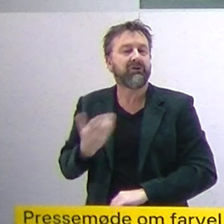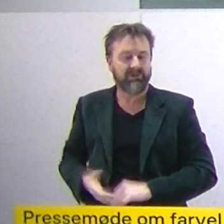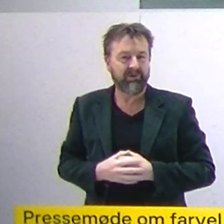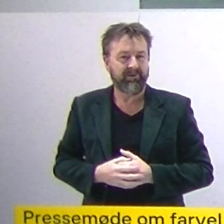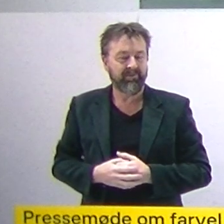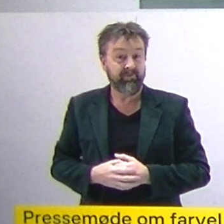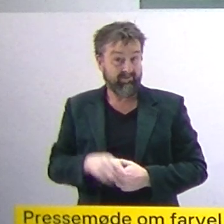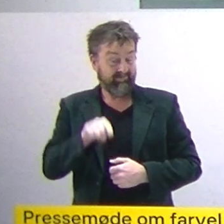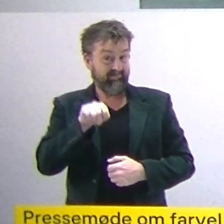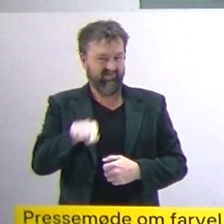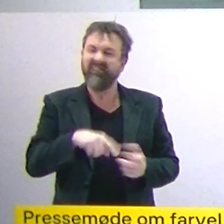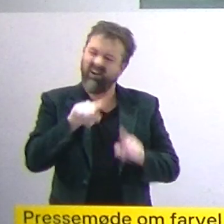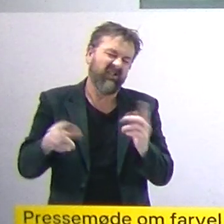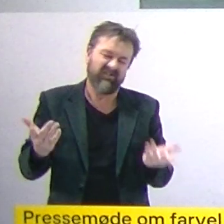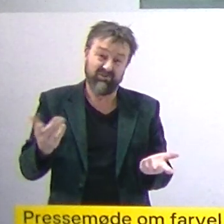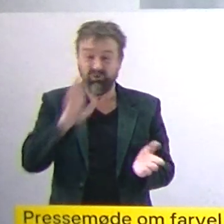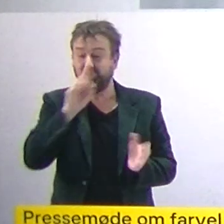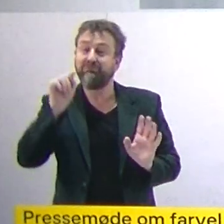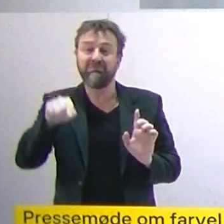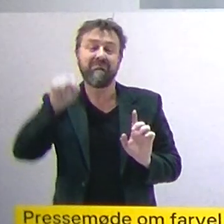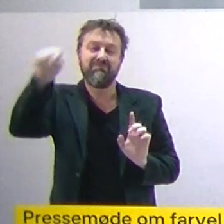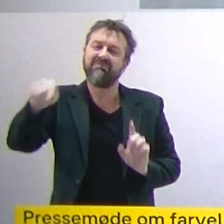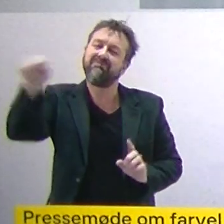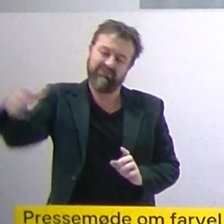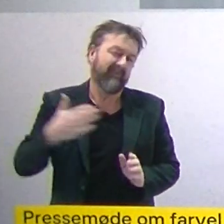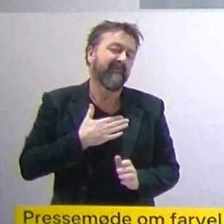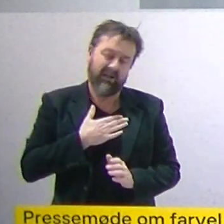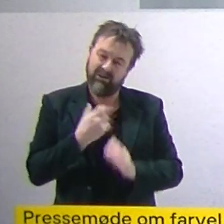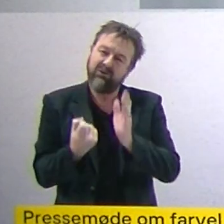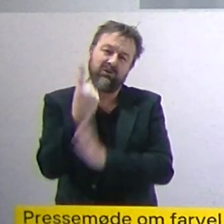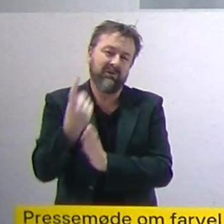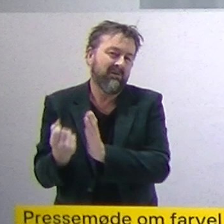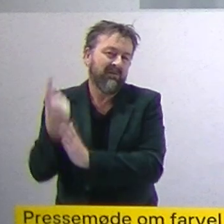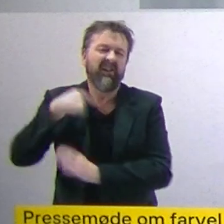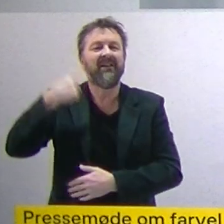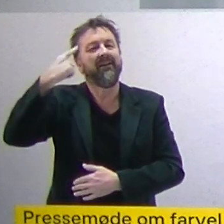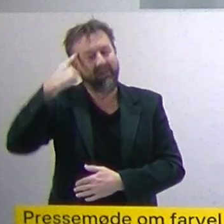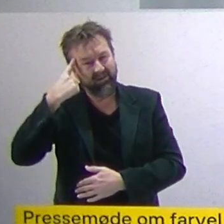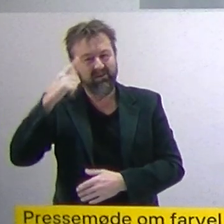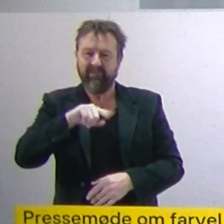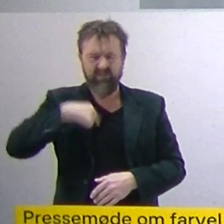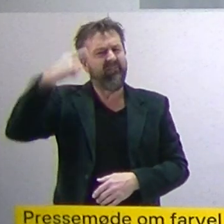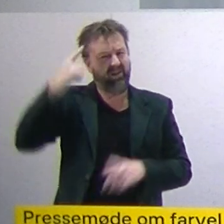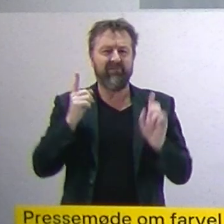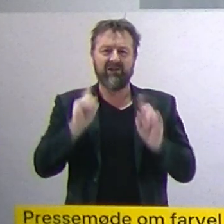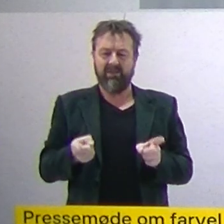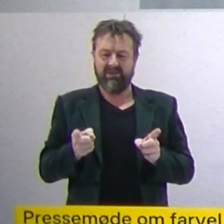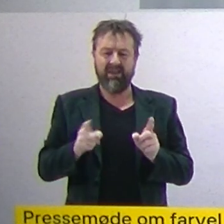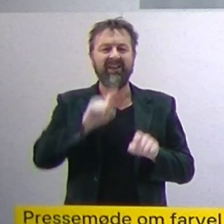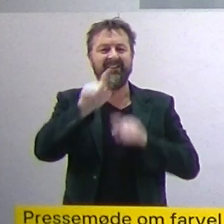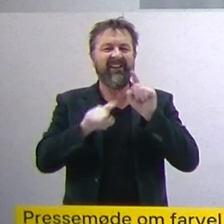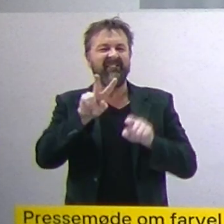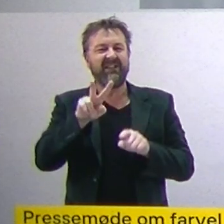Og de her varianter, de vil jo komme på et eller andet tidspunkt. Fordi det ved vi, det kender vi virus godt nok til at vide, at den hele tiden vil